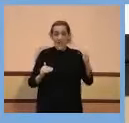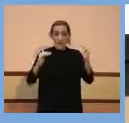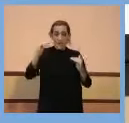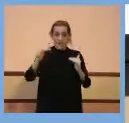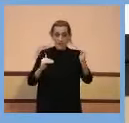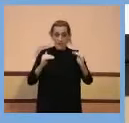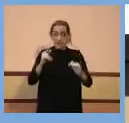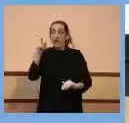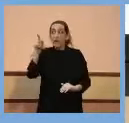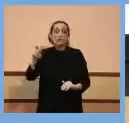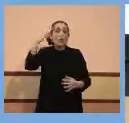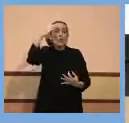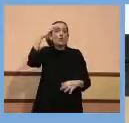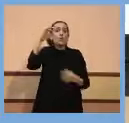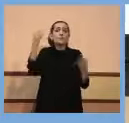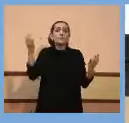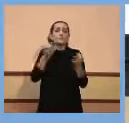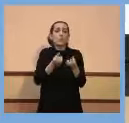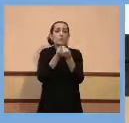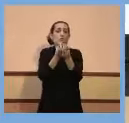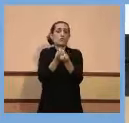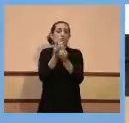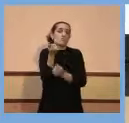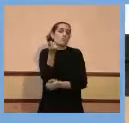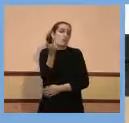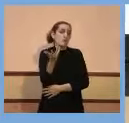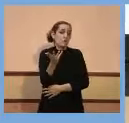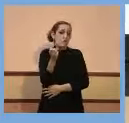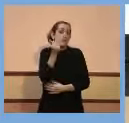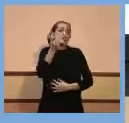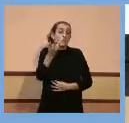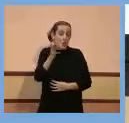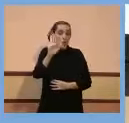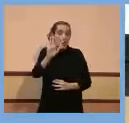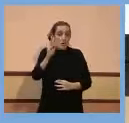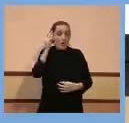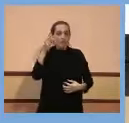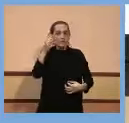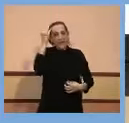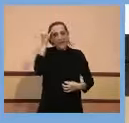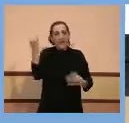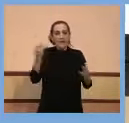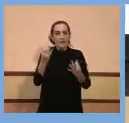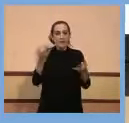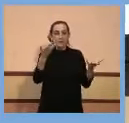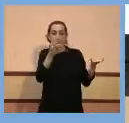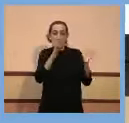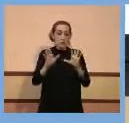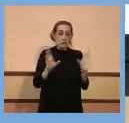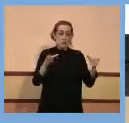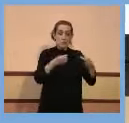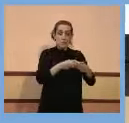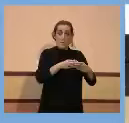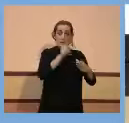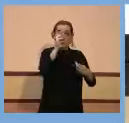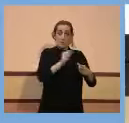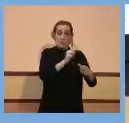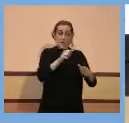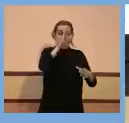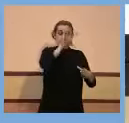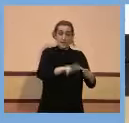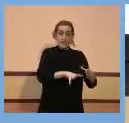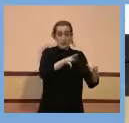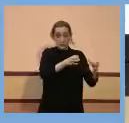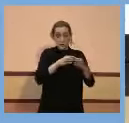És només un número orientatiu, però és aquesta idea de saber que al voltant del 28% de la població a Catalunya al voltant